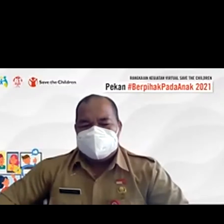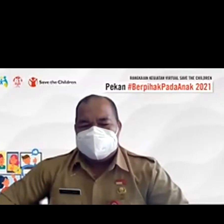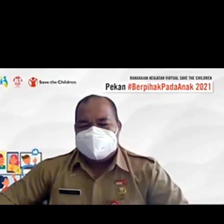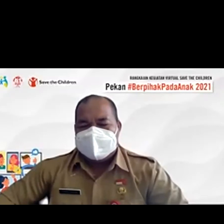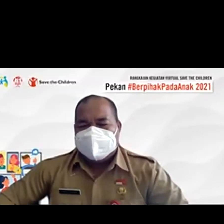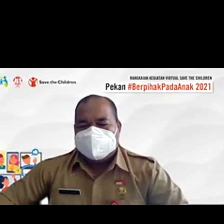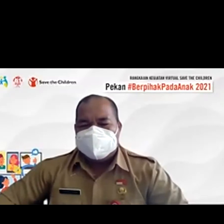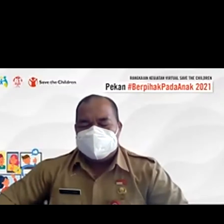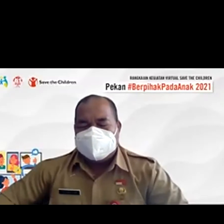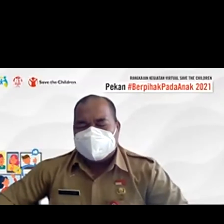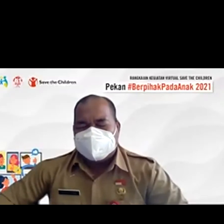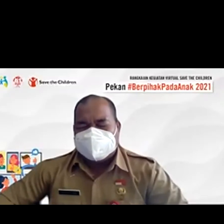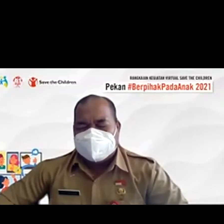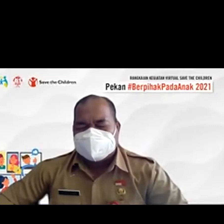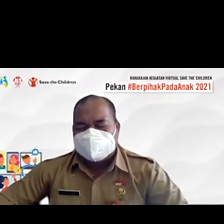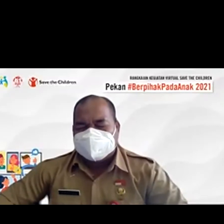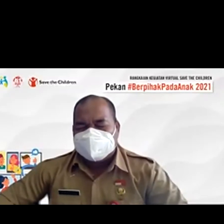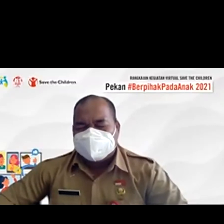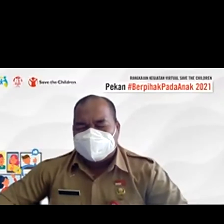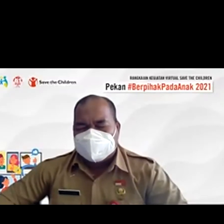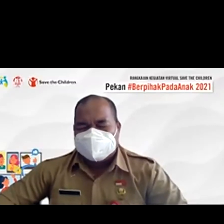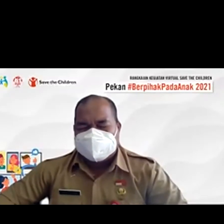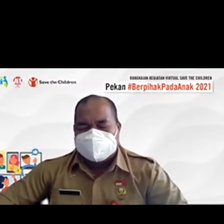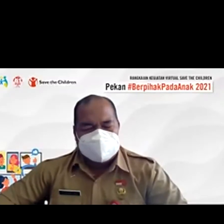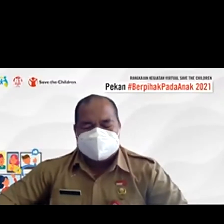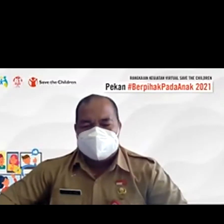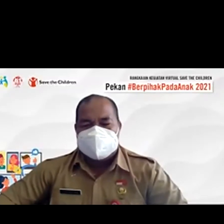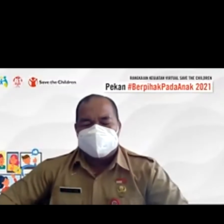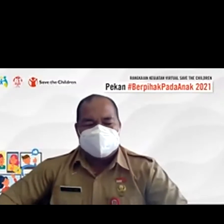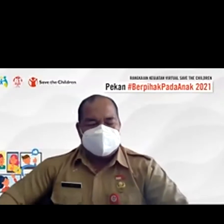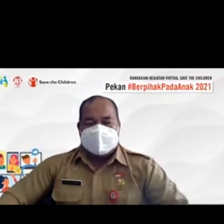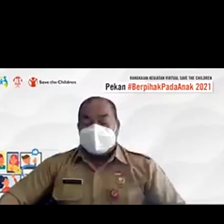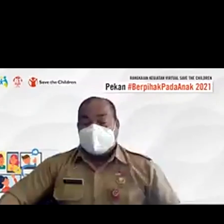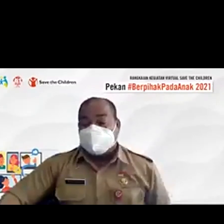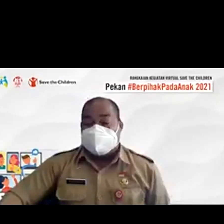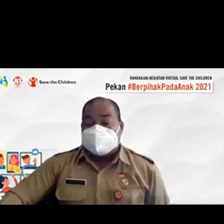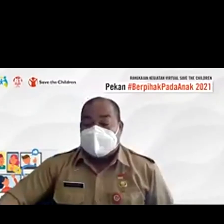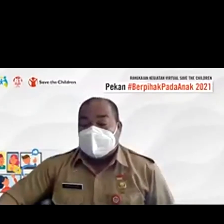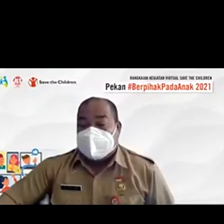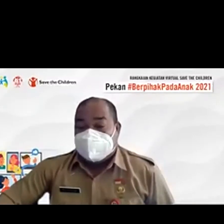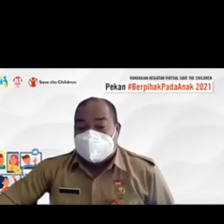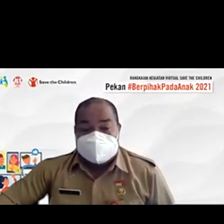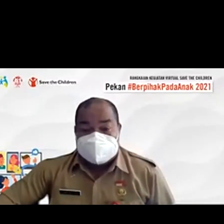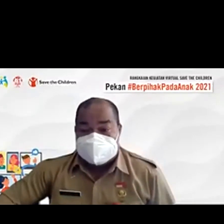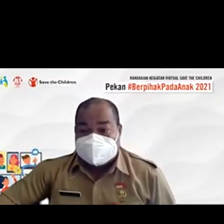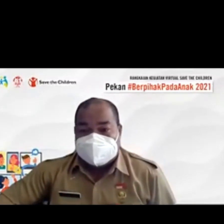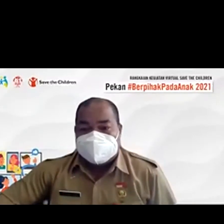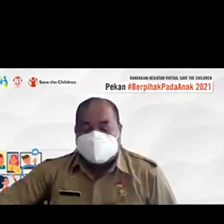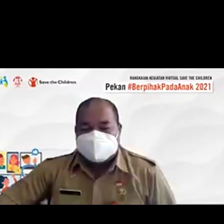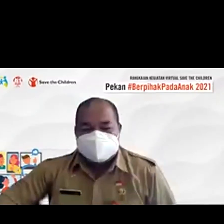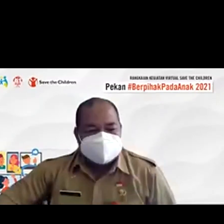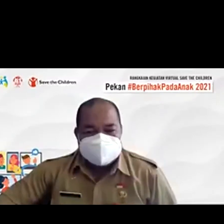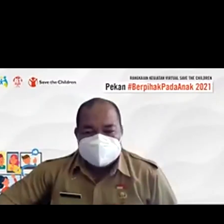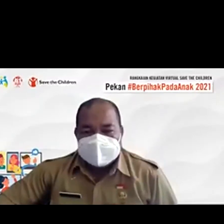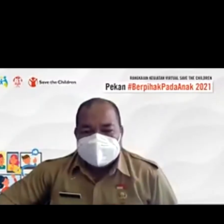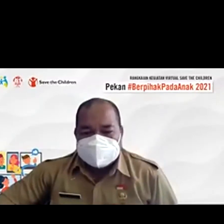itu berkorelasi atau berkontribusi yang sangat tinggi untuk penurunan angka stunting